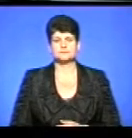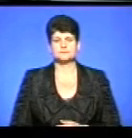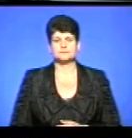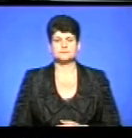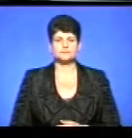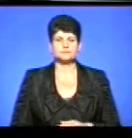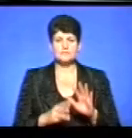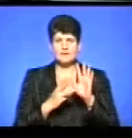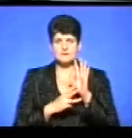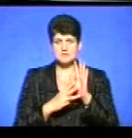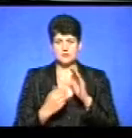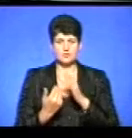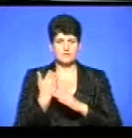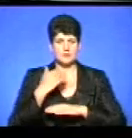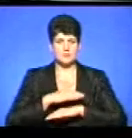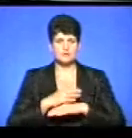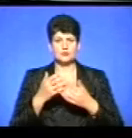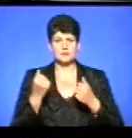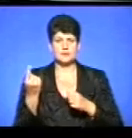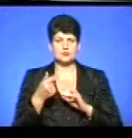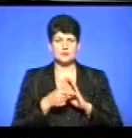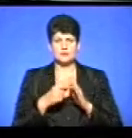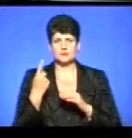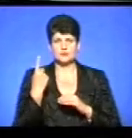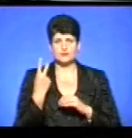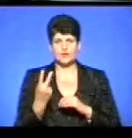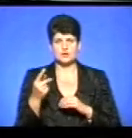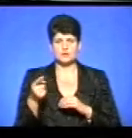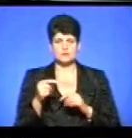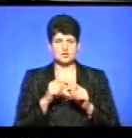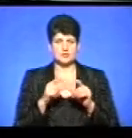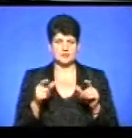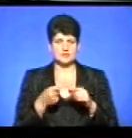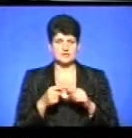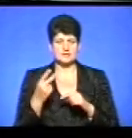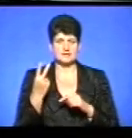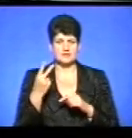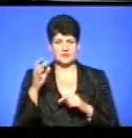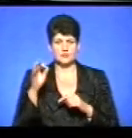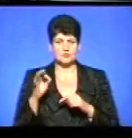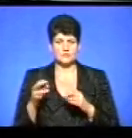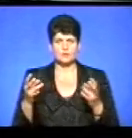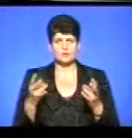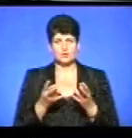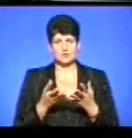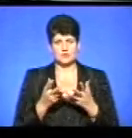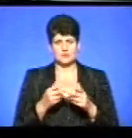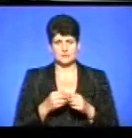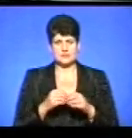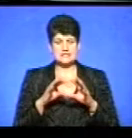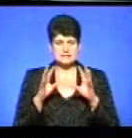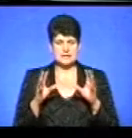80 нових парт отримали першокласники двох тернопільських шкіл. Це 2% від необхідної кількості.